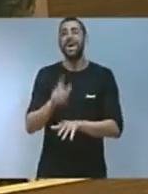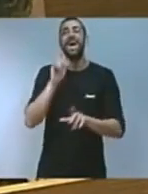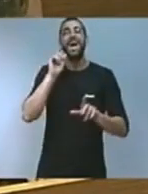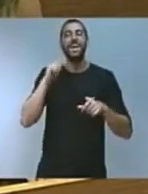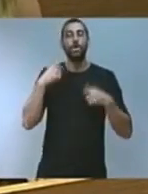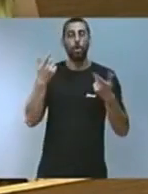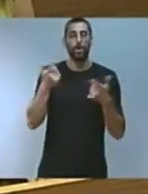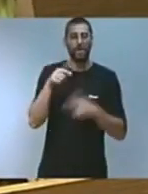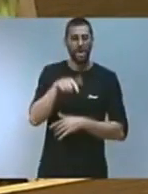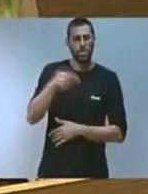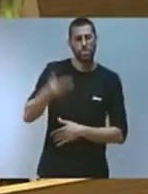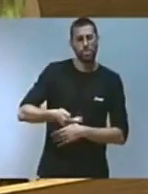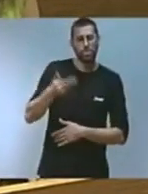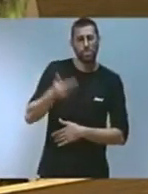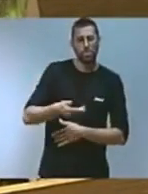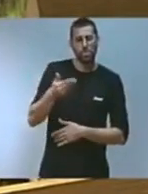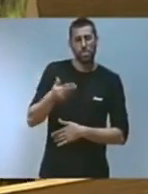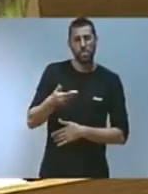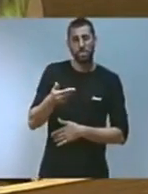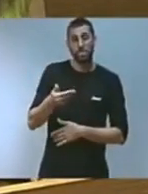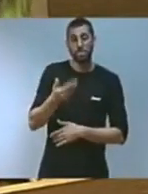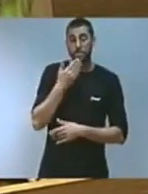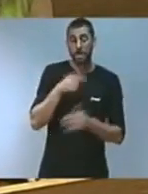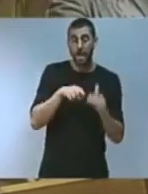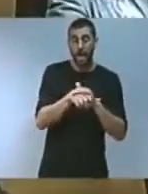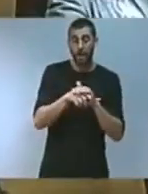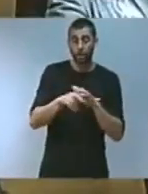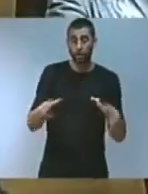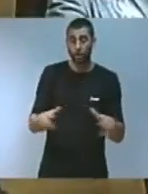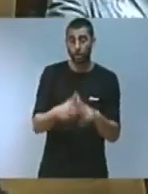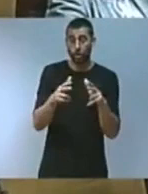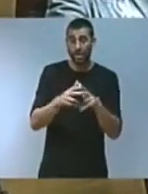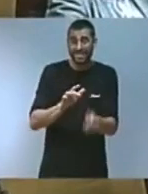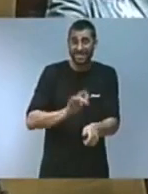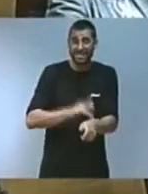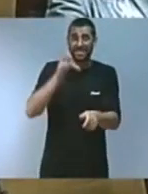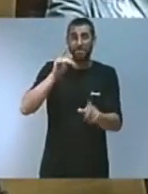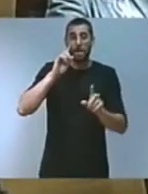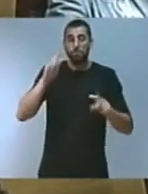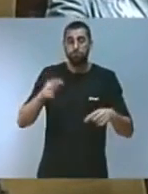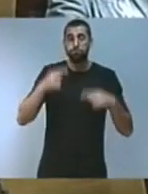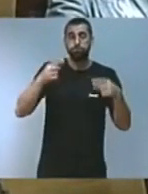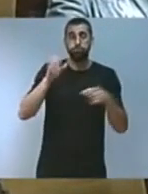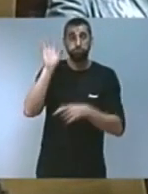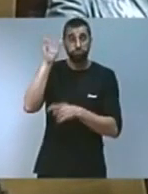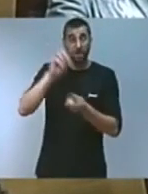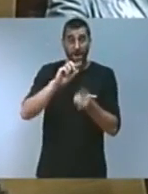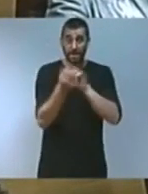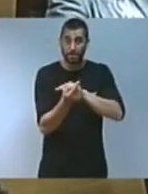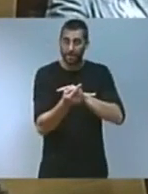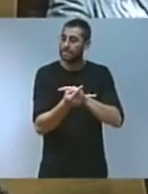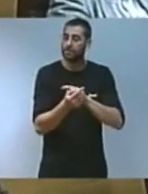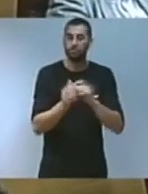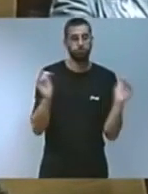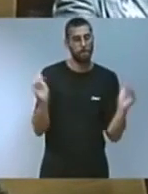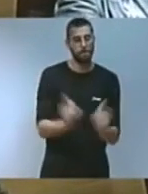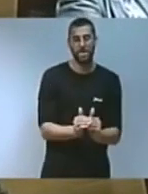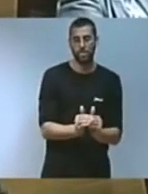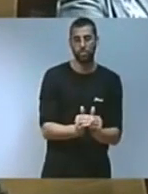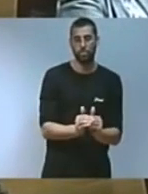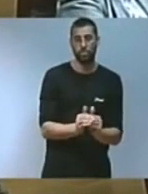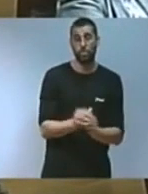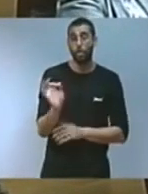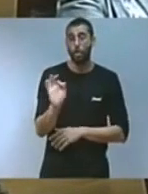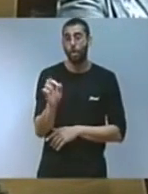reduint la vulnerabilitat d'aquells sectors socials més sensibles als impactes del canvi climàtic i aquells altres als que aquesta transició